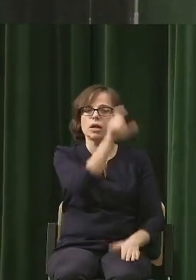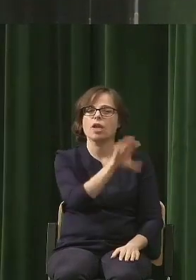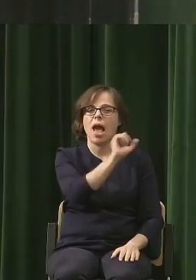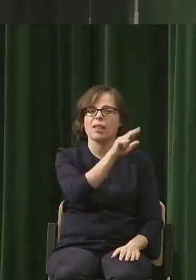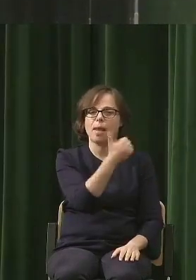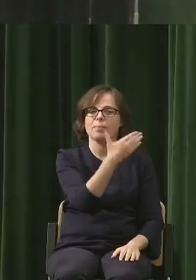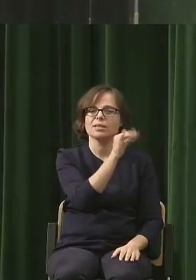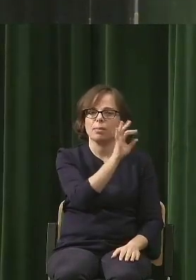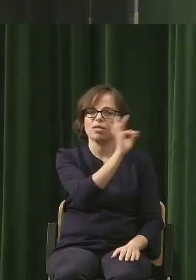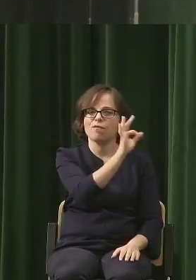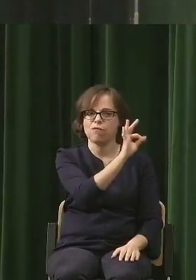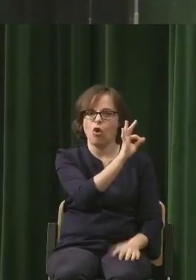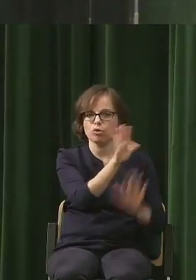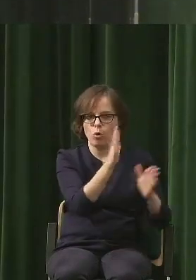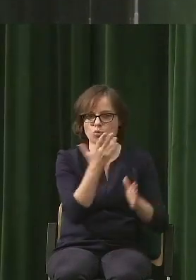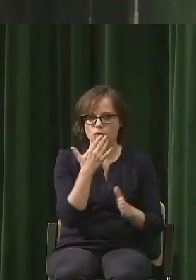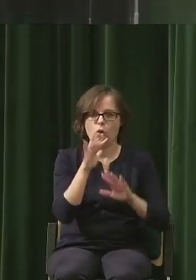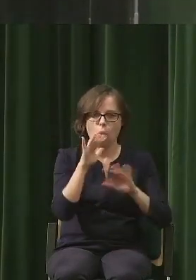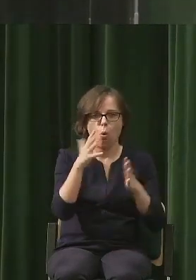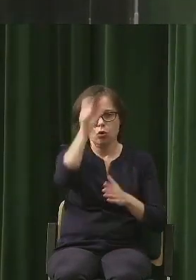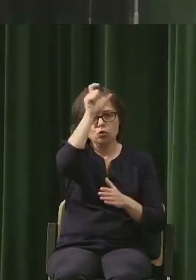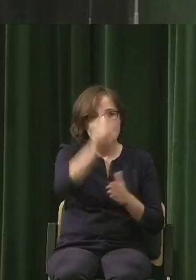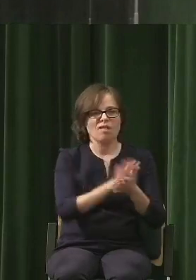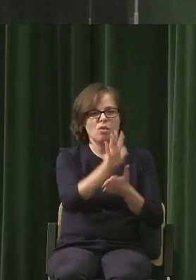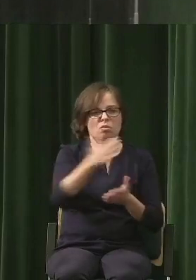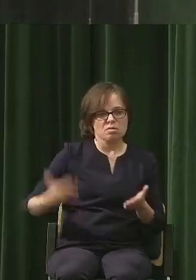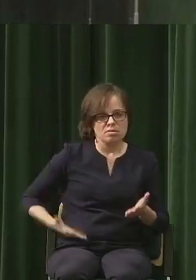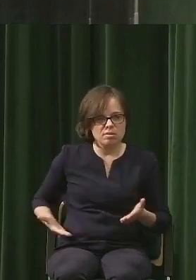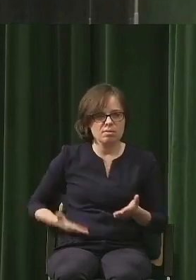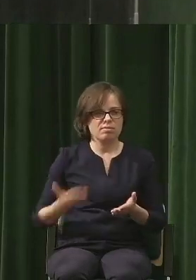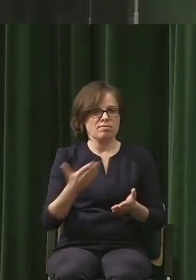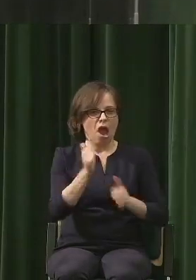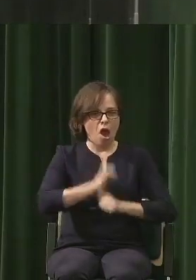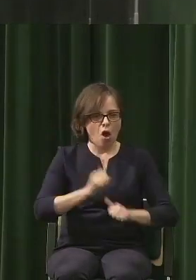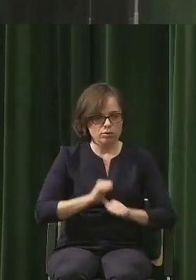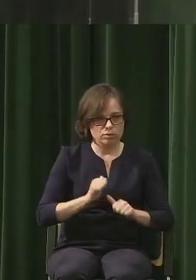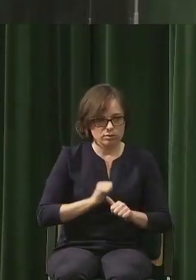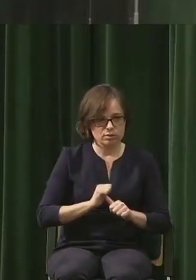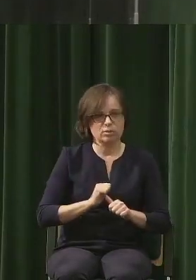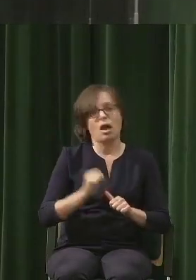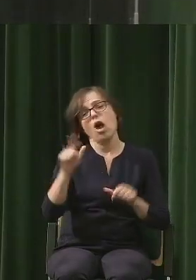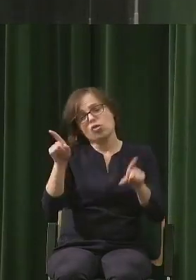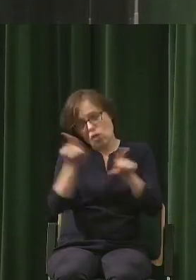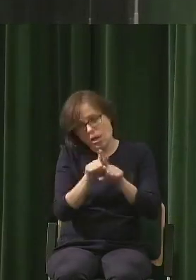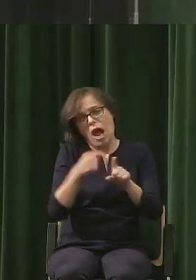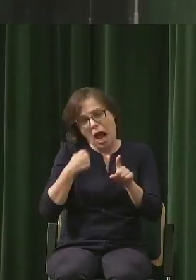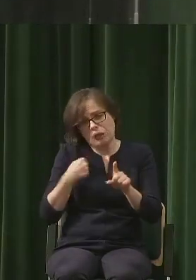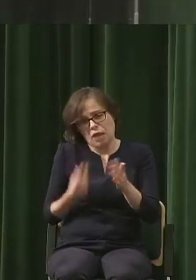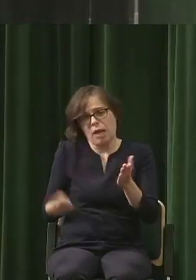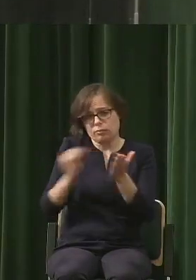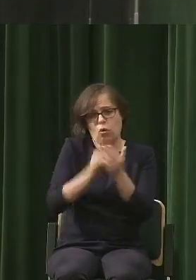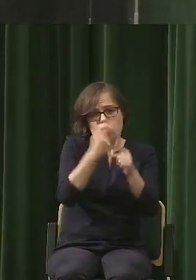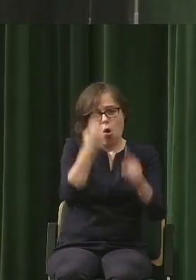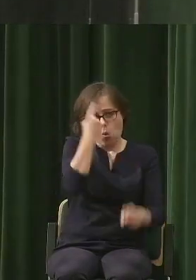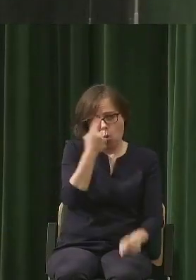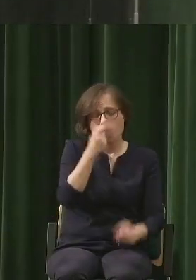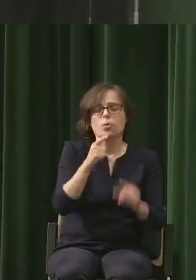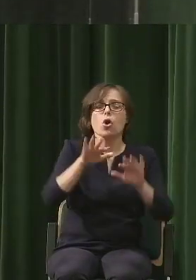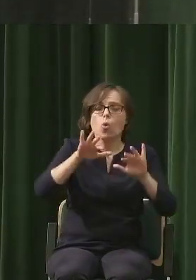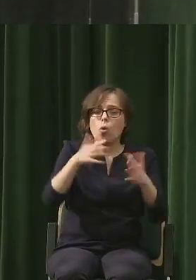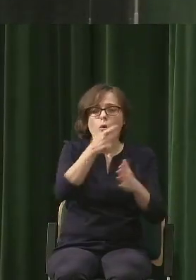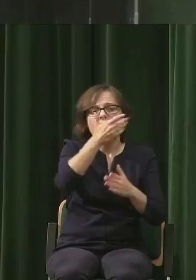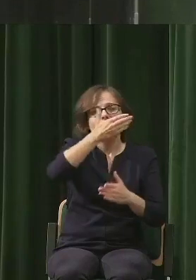egoistyczny, no to jeszcze do tego tak naprawdę jeszcze w dodatku trochę głupi, w sensie właśnie nieumiejętności